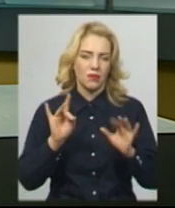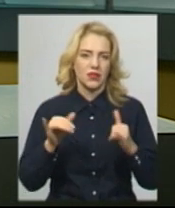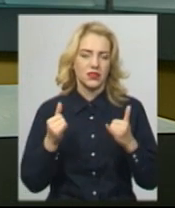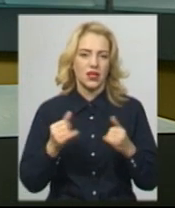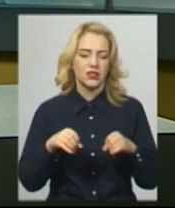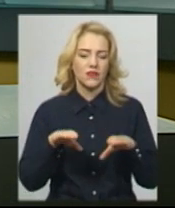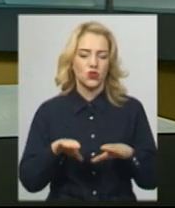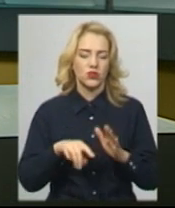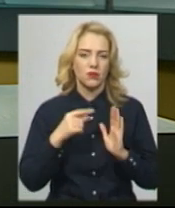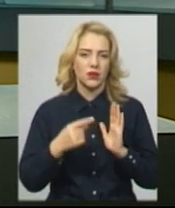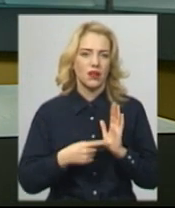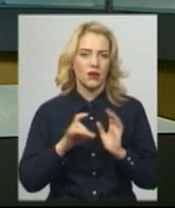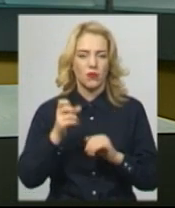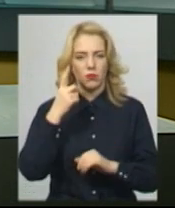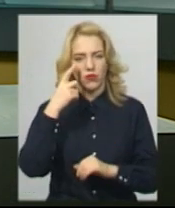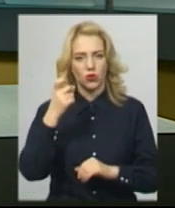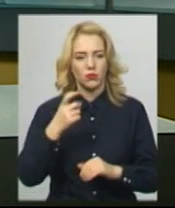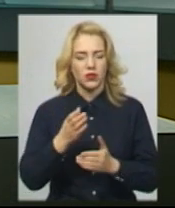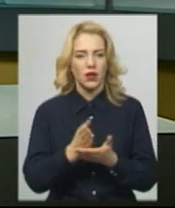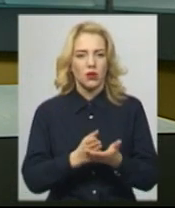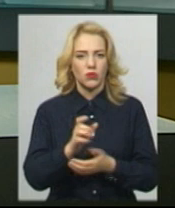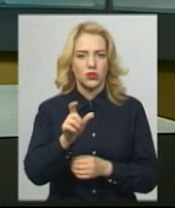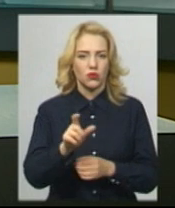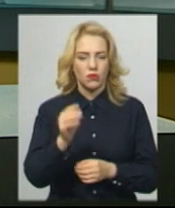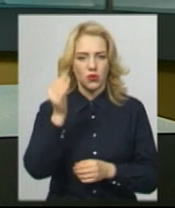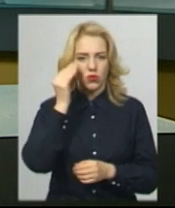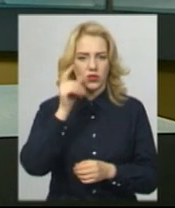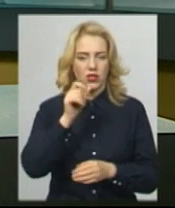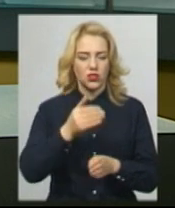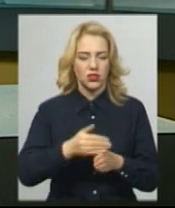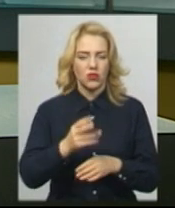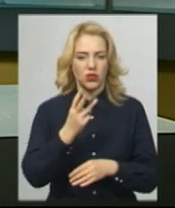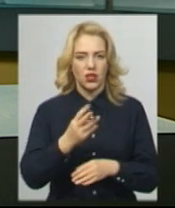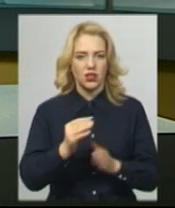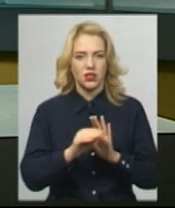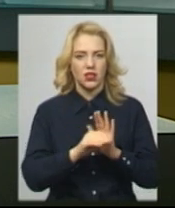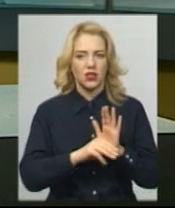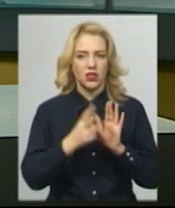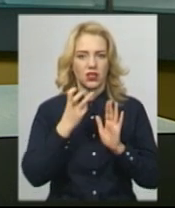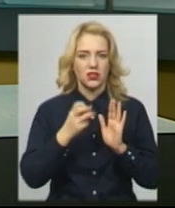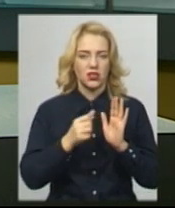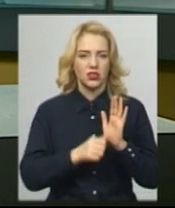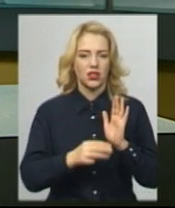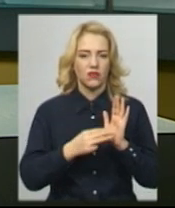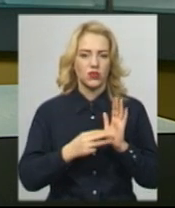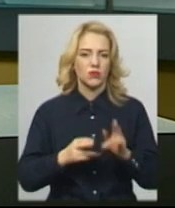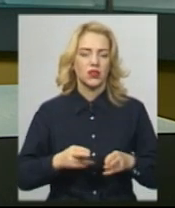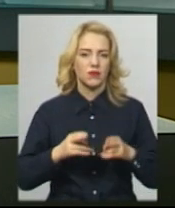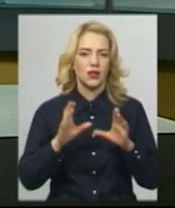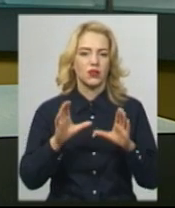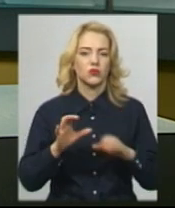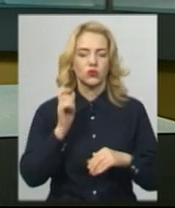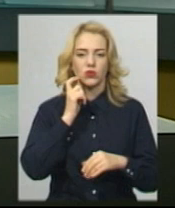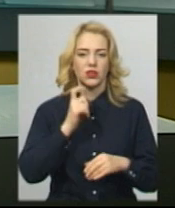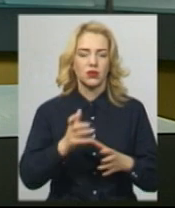вирішується питання про повідомлення посадовиці підозри за частиною 3 статті 368 Кримінального кодексу України